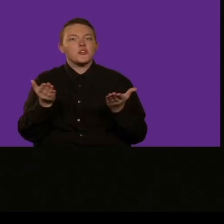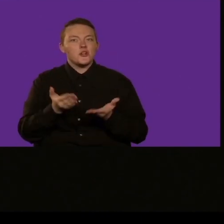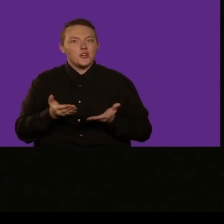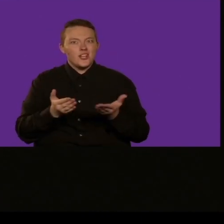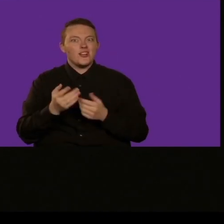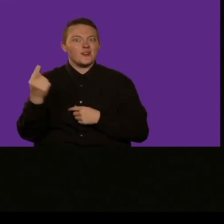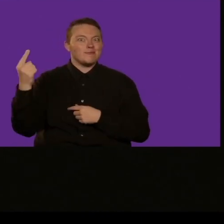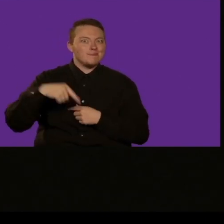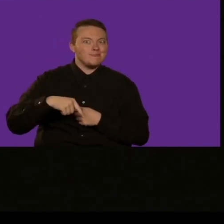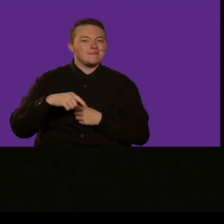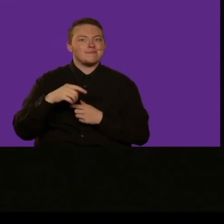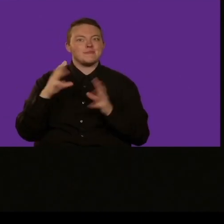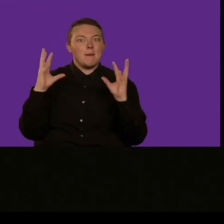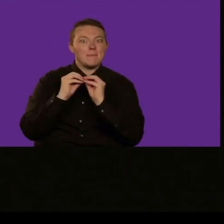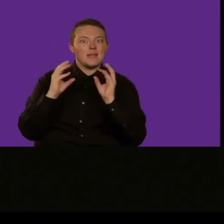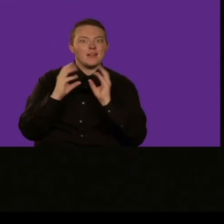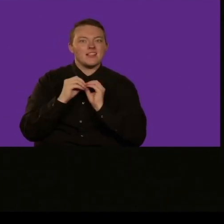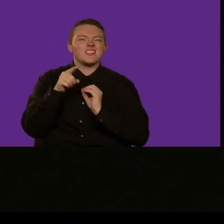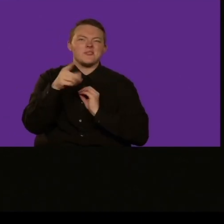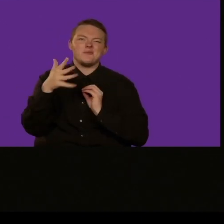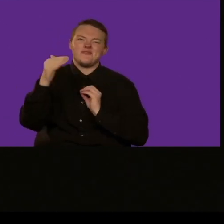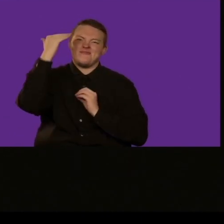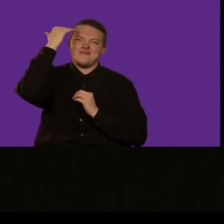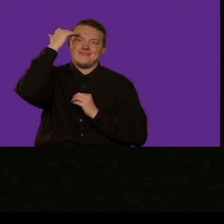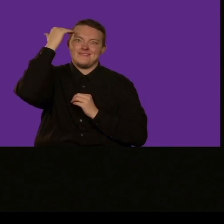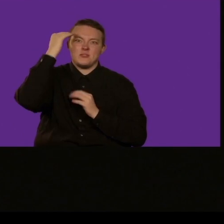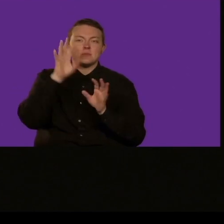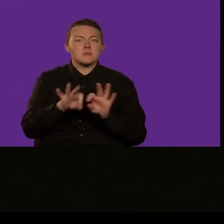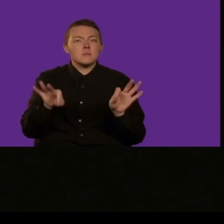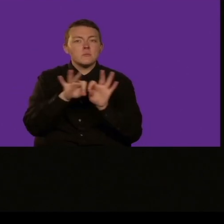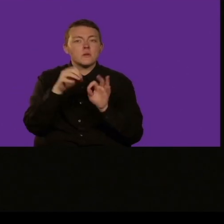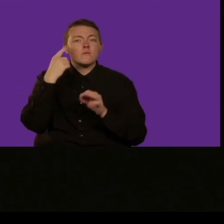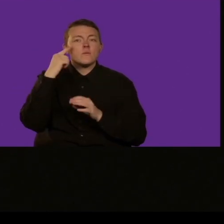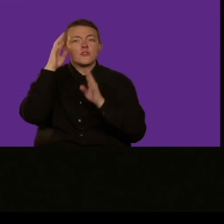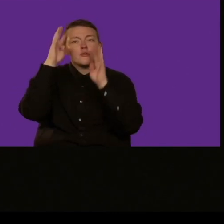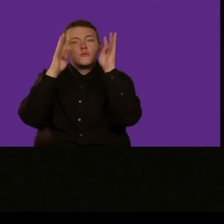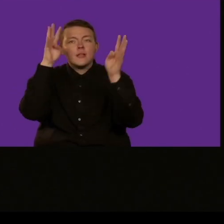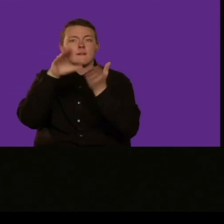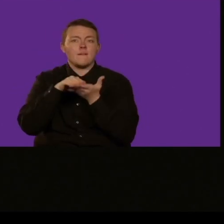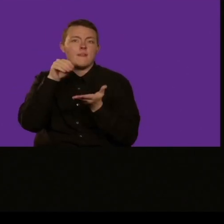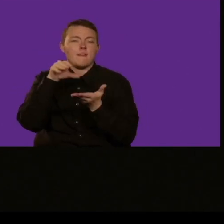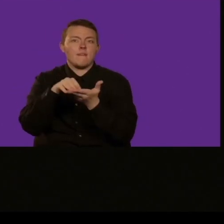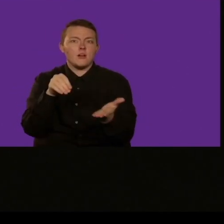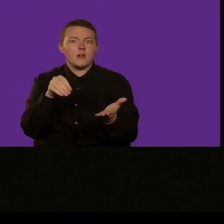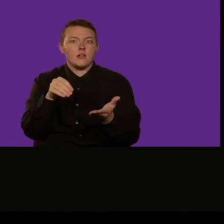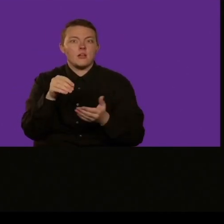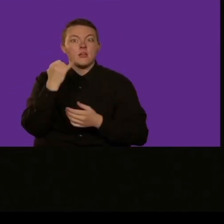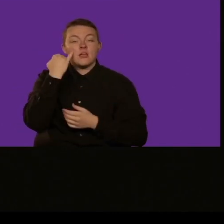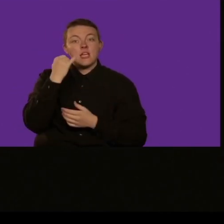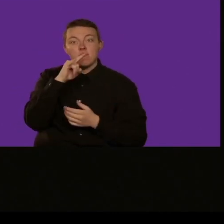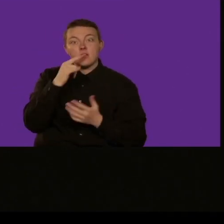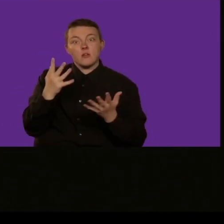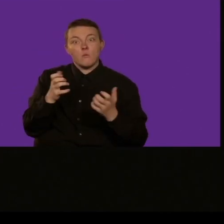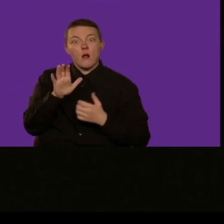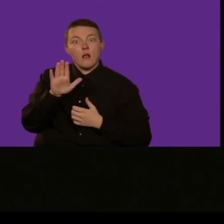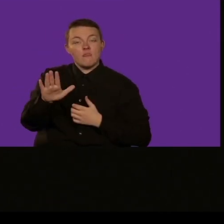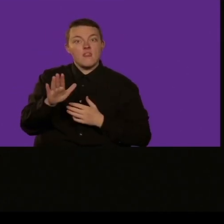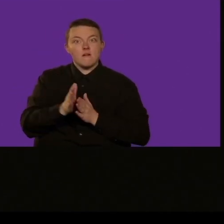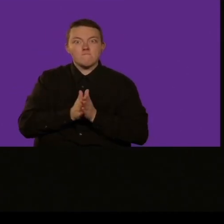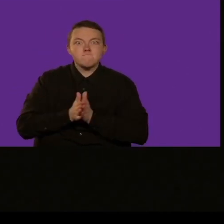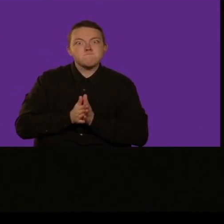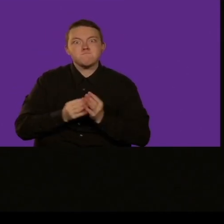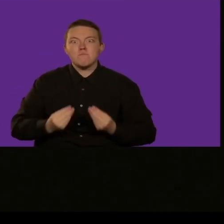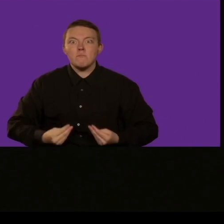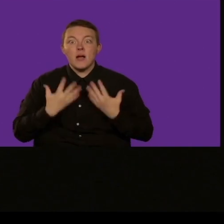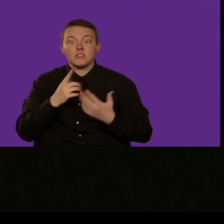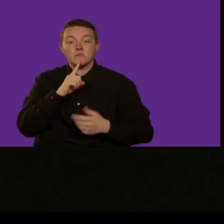avanti, la loro passione, il loro impegno per poter creare un movimento. E questo fa la